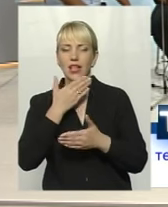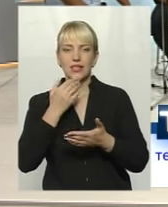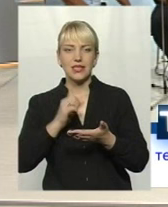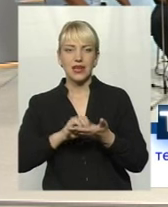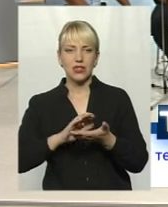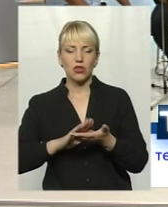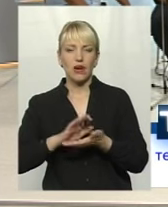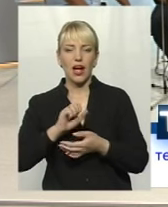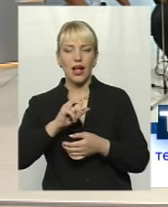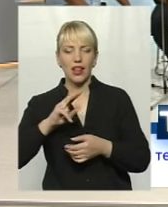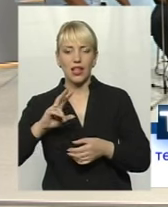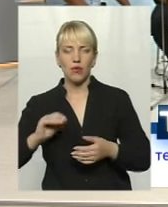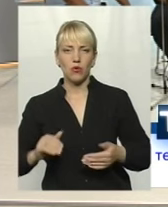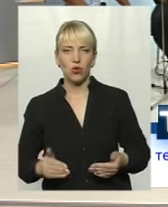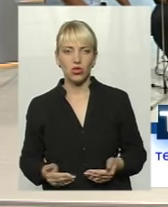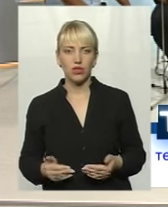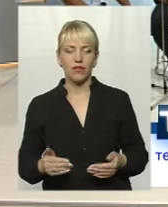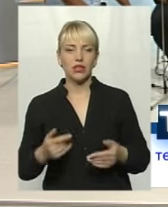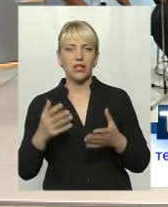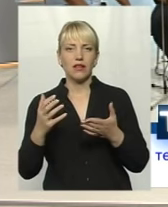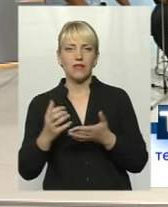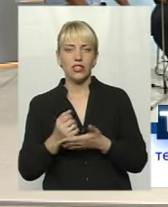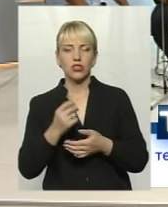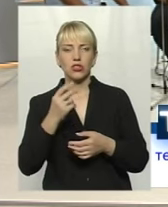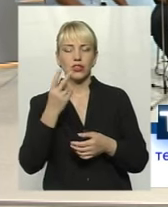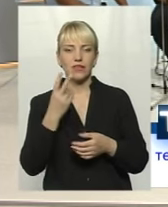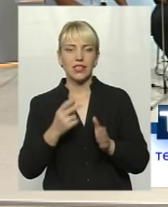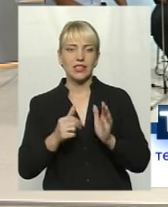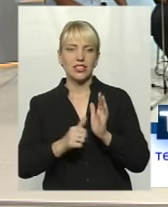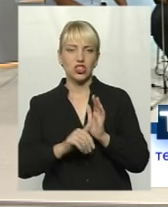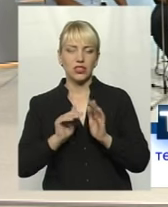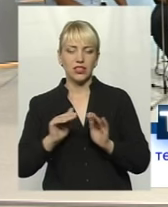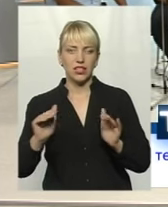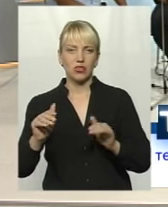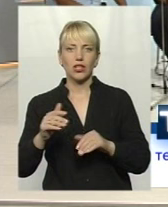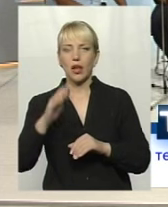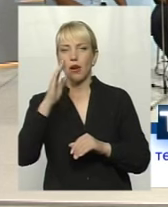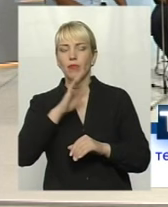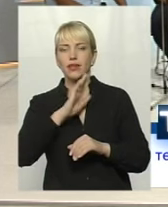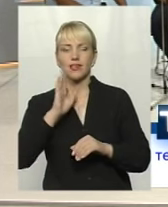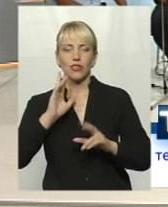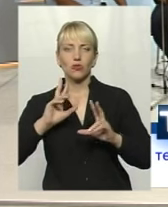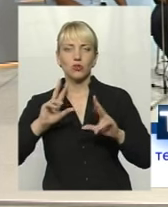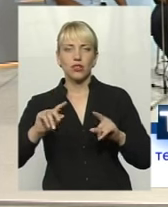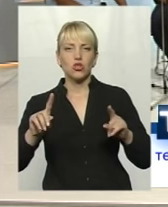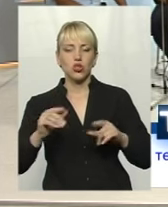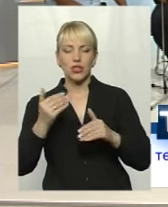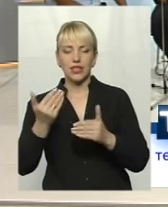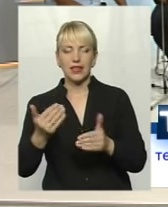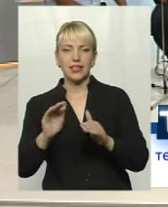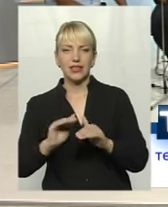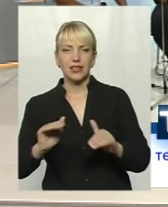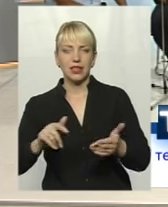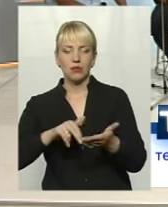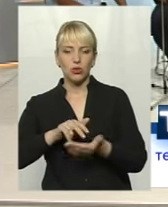проживають. Вийшло всього 26 діток. Вони всі гарантують, що їхні дітки підуть в садік, батьки попідписалися, звернулися свої